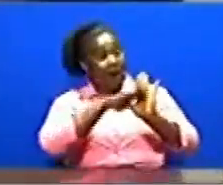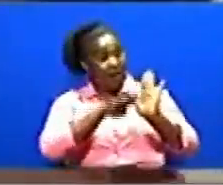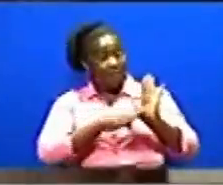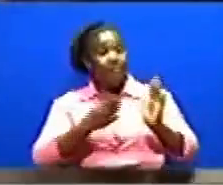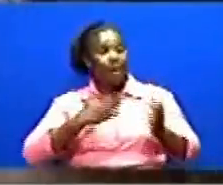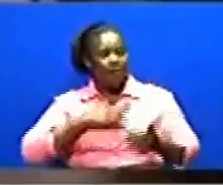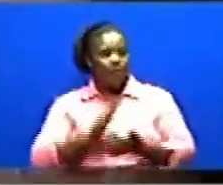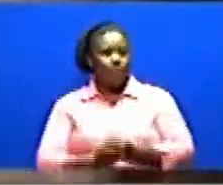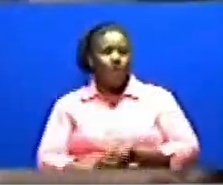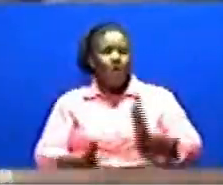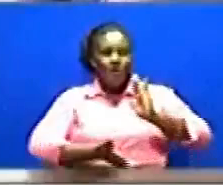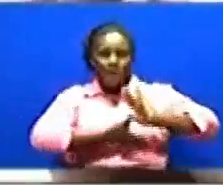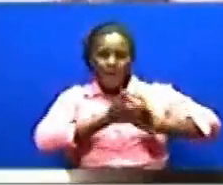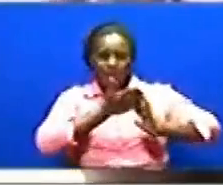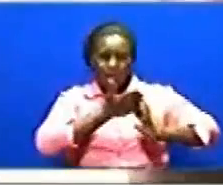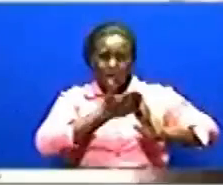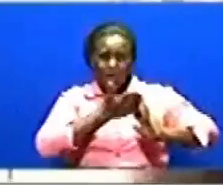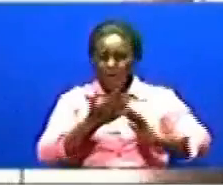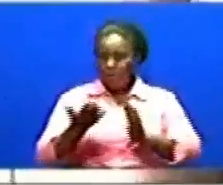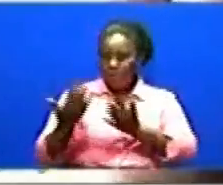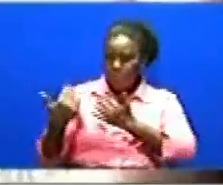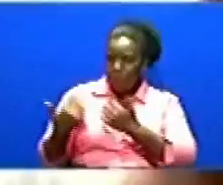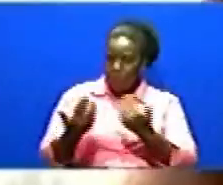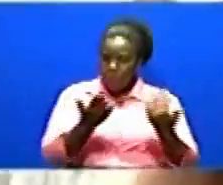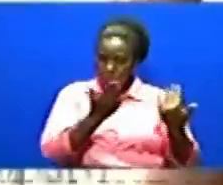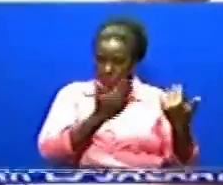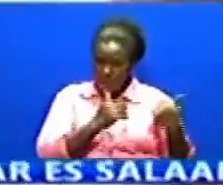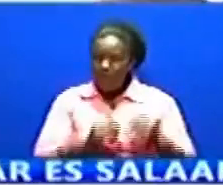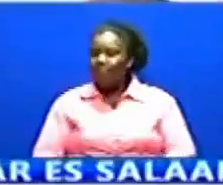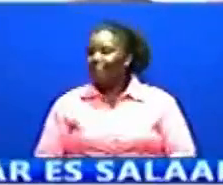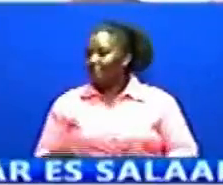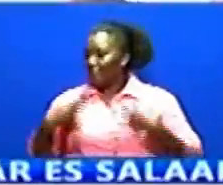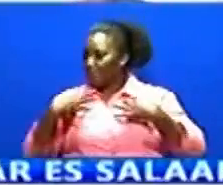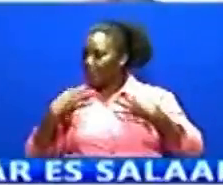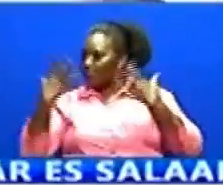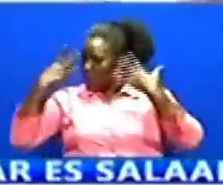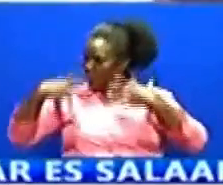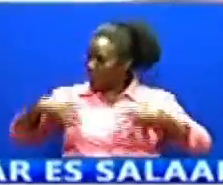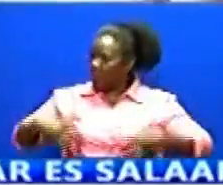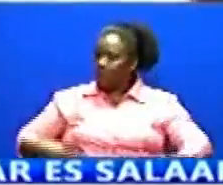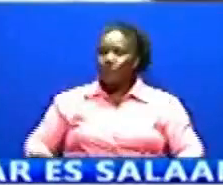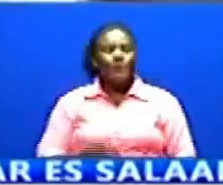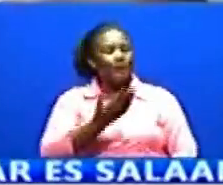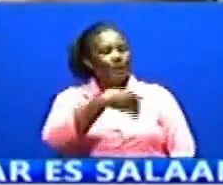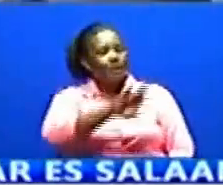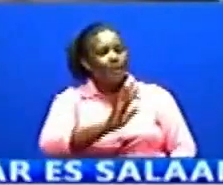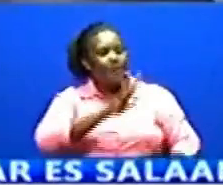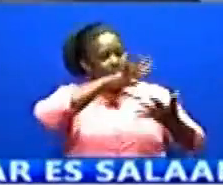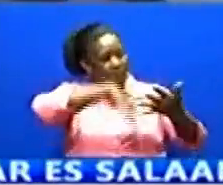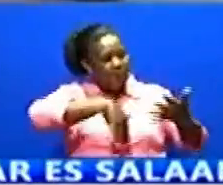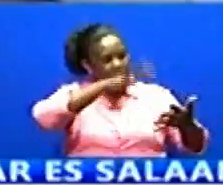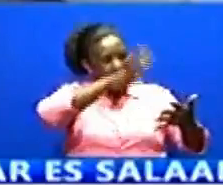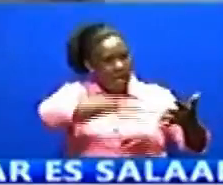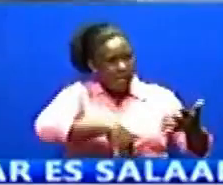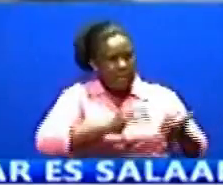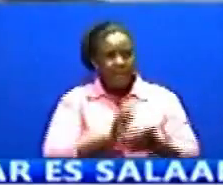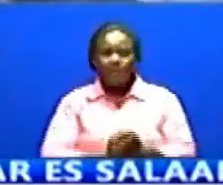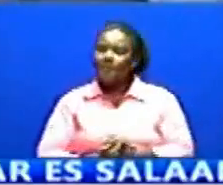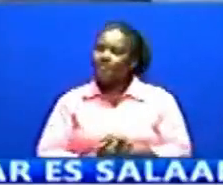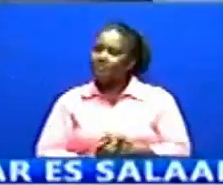Naanza kuamba kuoga na kufangua Tunaenda kufanya metiani